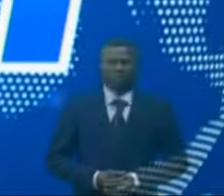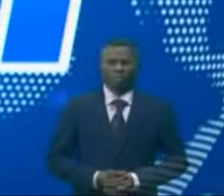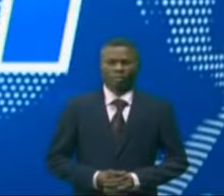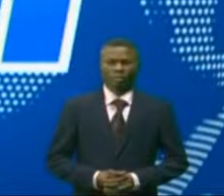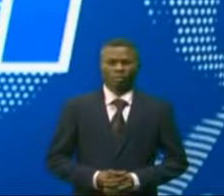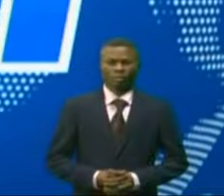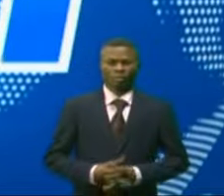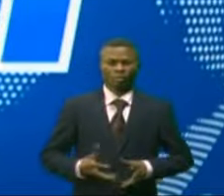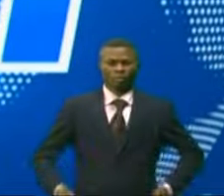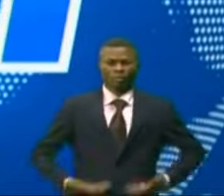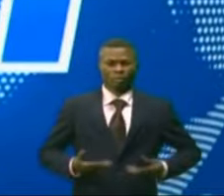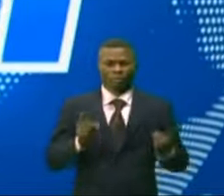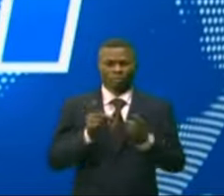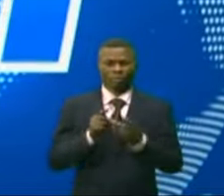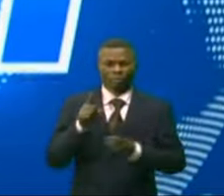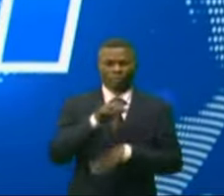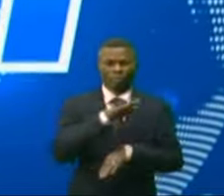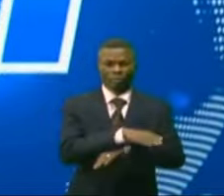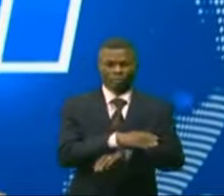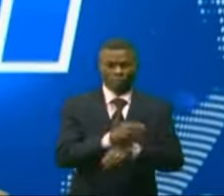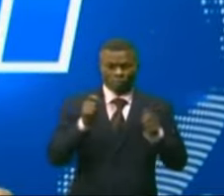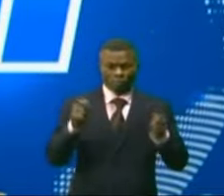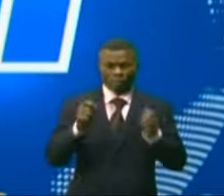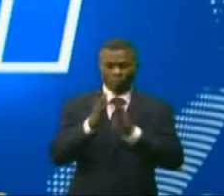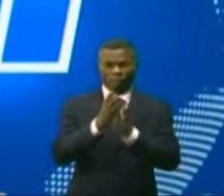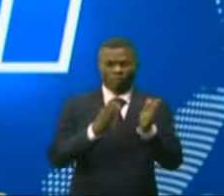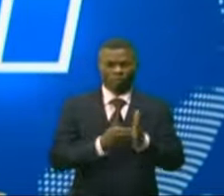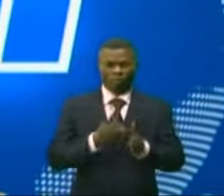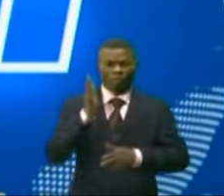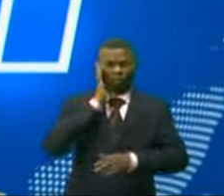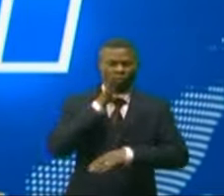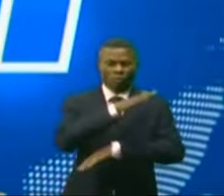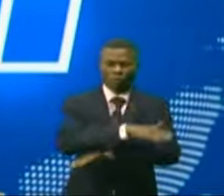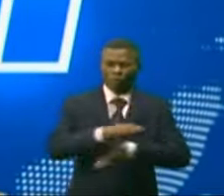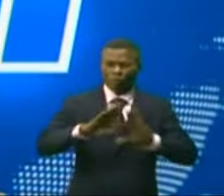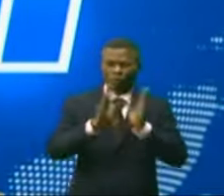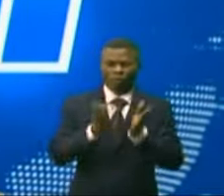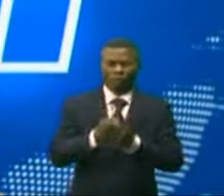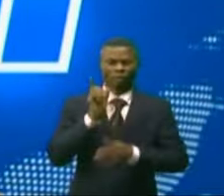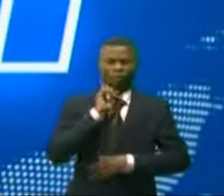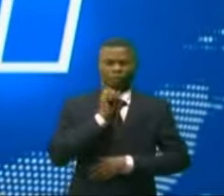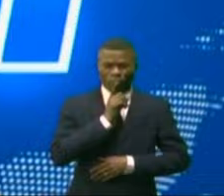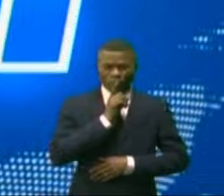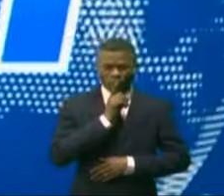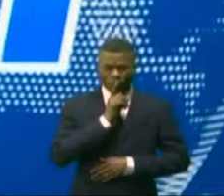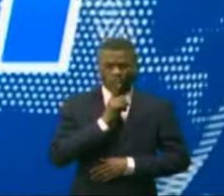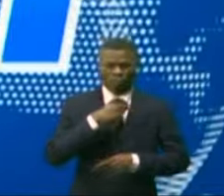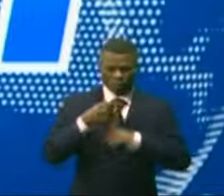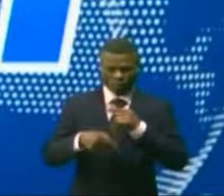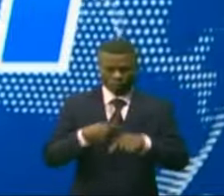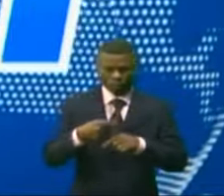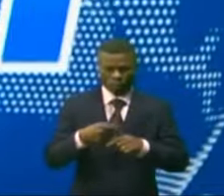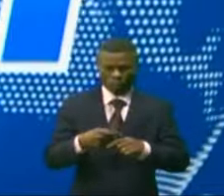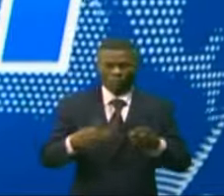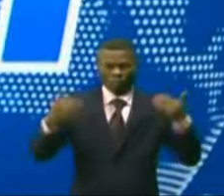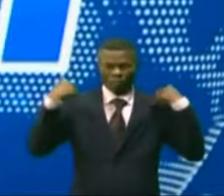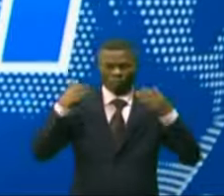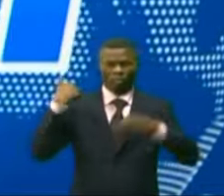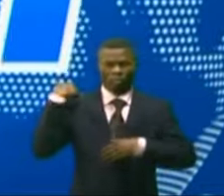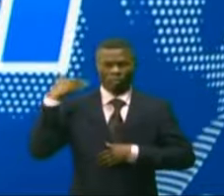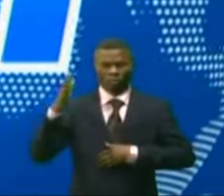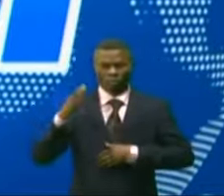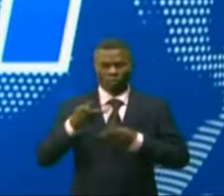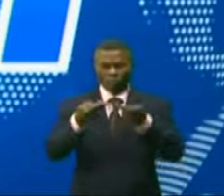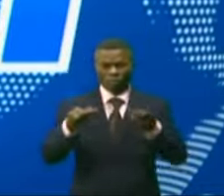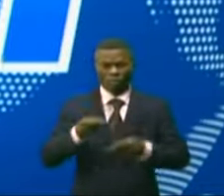Ce soir, pour ce journal des 19h, bonsoir à toutes et à tous à la une, ce soir, la réinstauration de l'autorité de l'Etat dans les